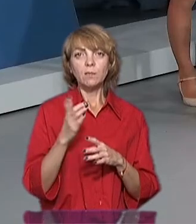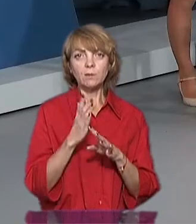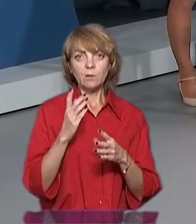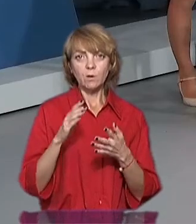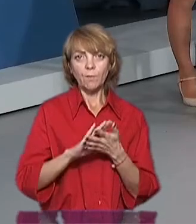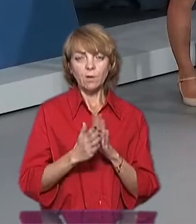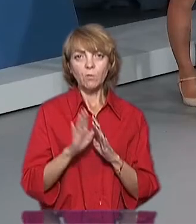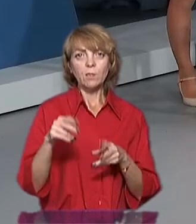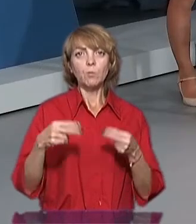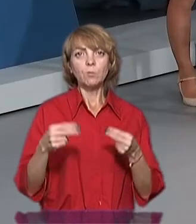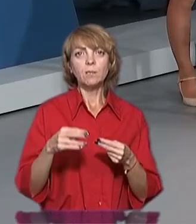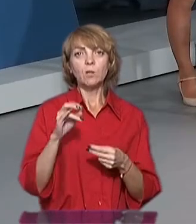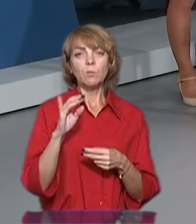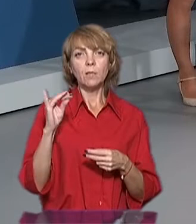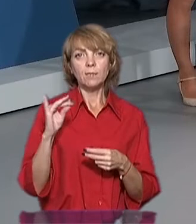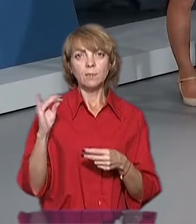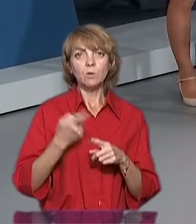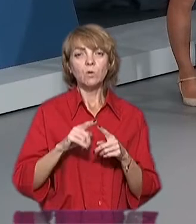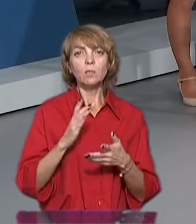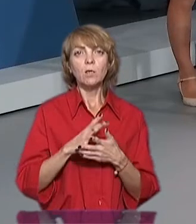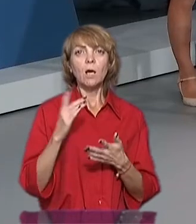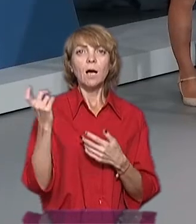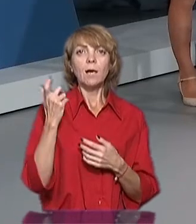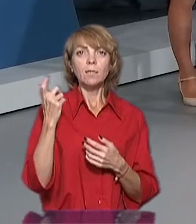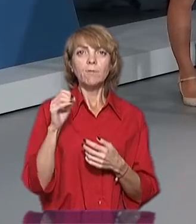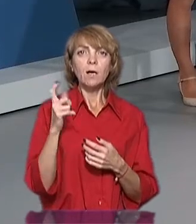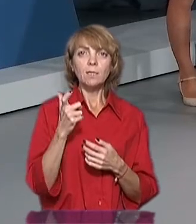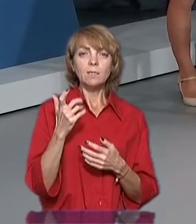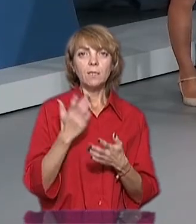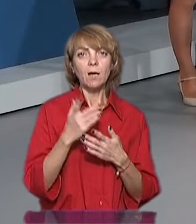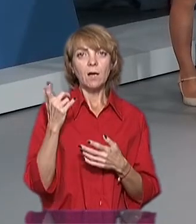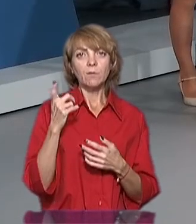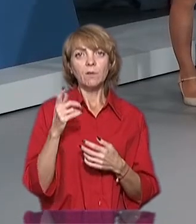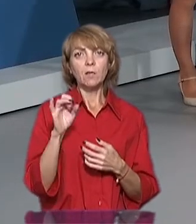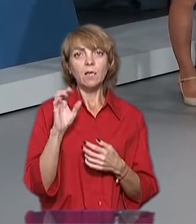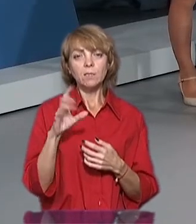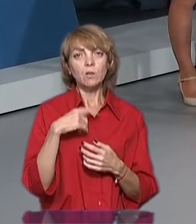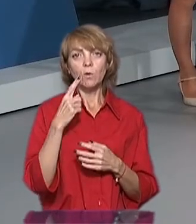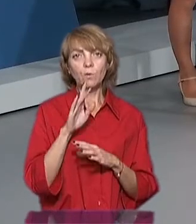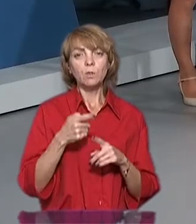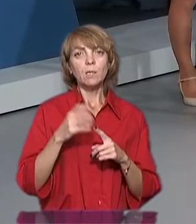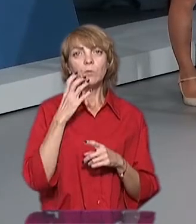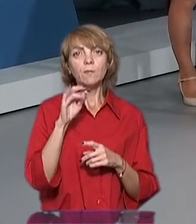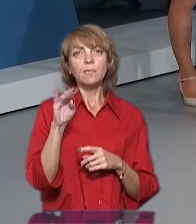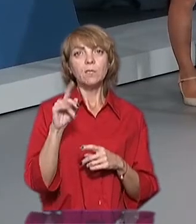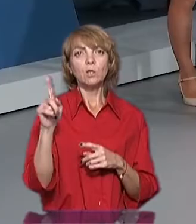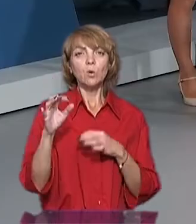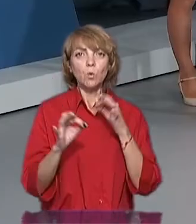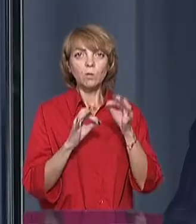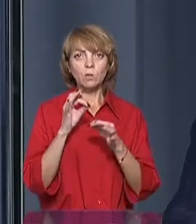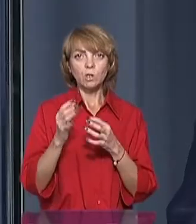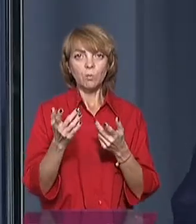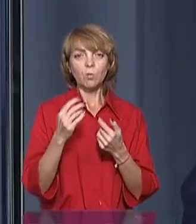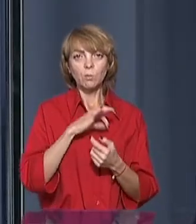і у всіх підписані номінації. Тобто, то ли Харківгаз, то ли Харківгаз, я не кажу, тому що теплові сети, вони круглогодічно